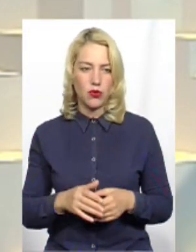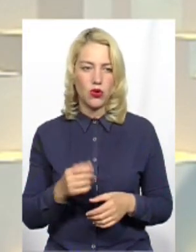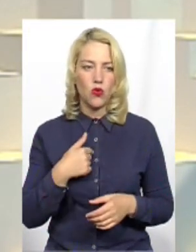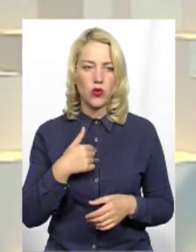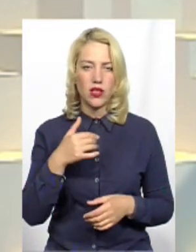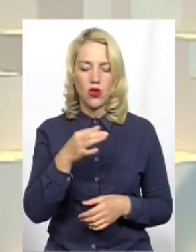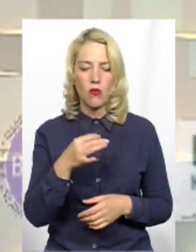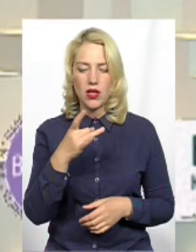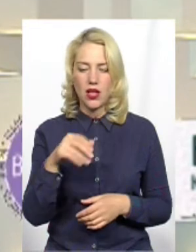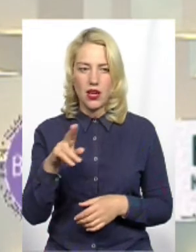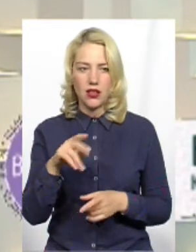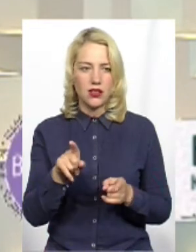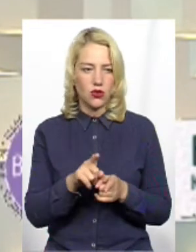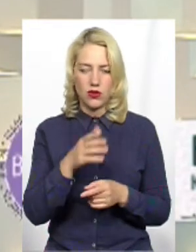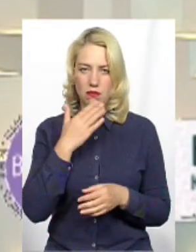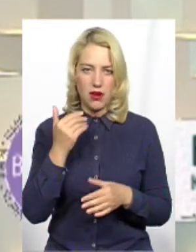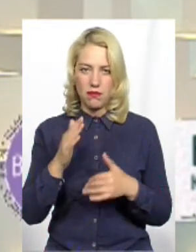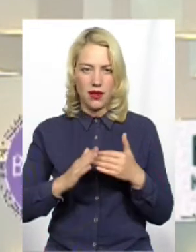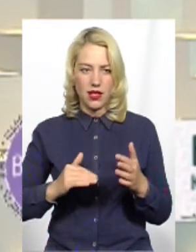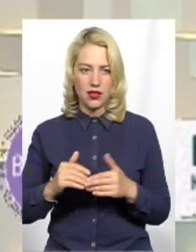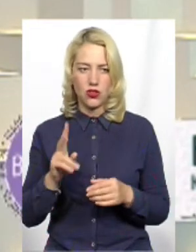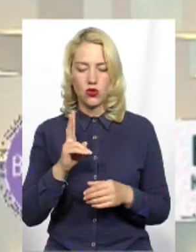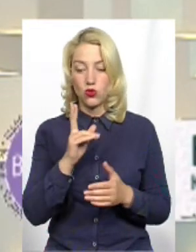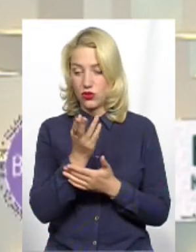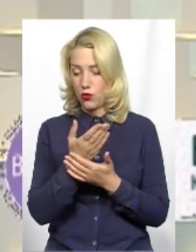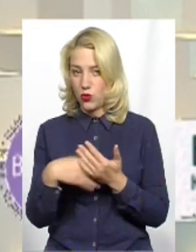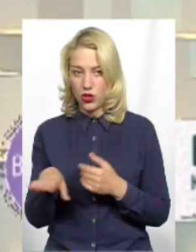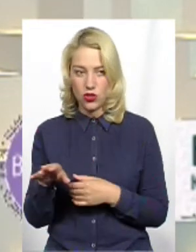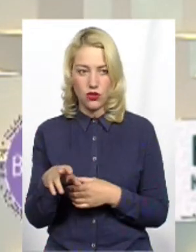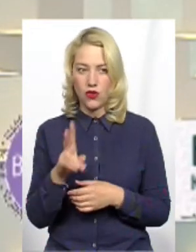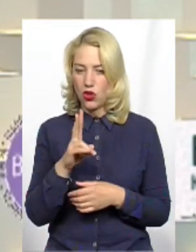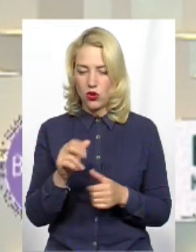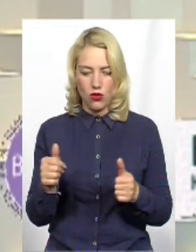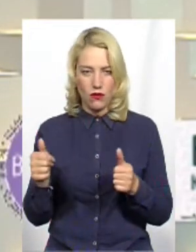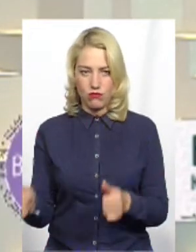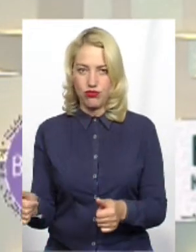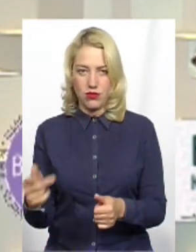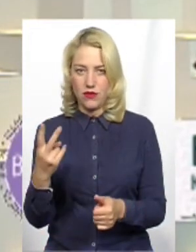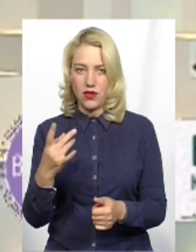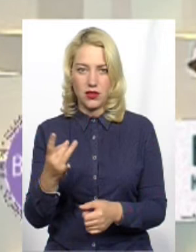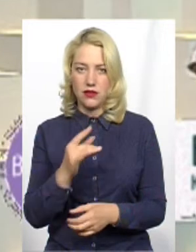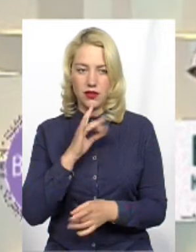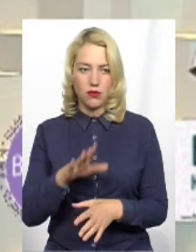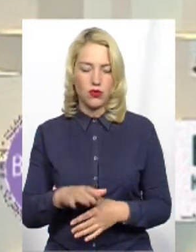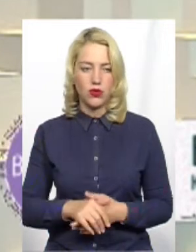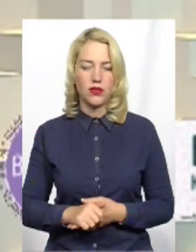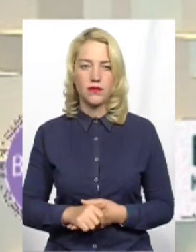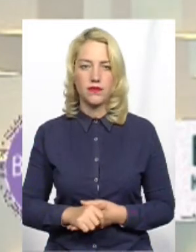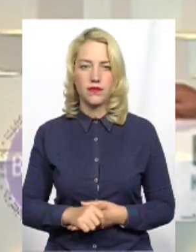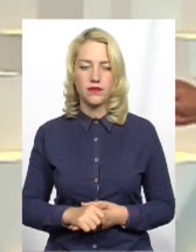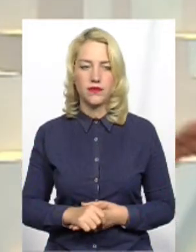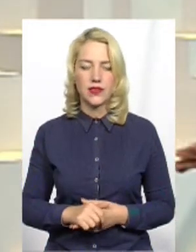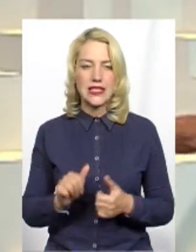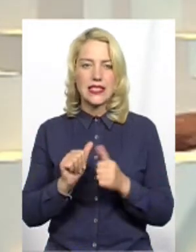обласній раді не практикується Якщо хтось вийшов, то за нього ніхто не нажме Навіть за несуттєві питання